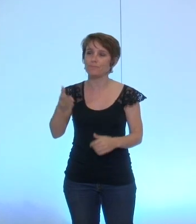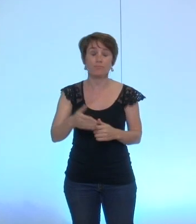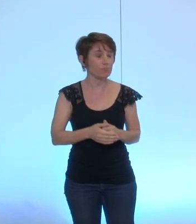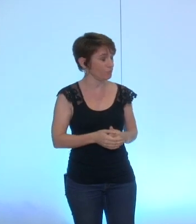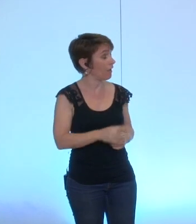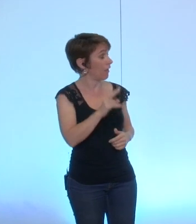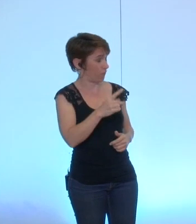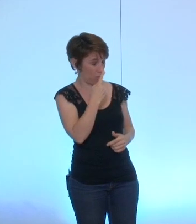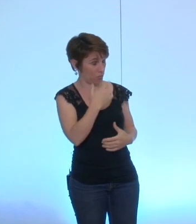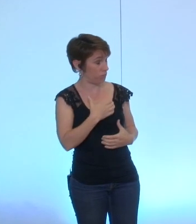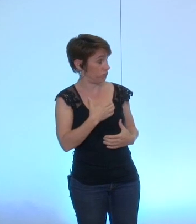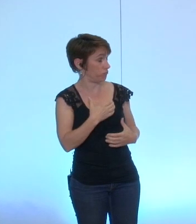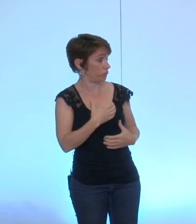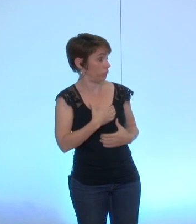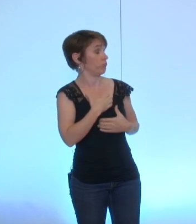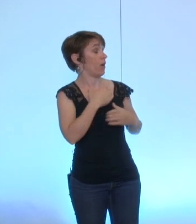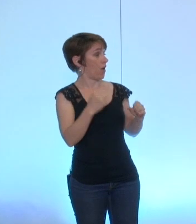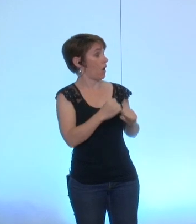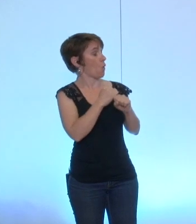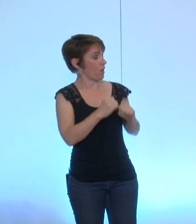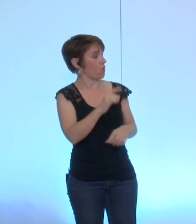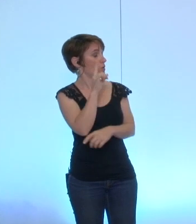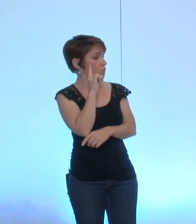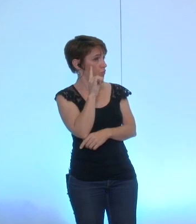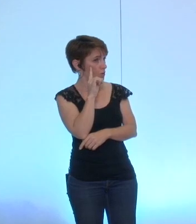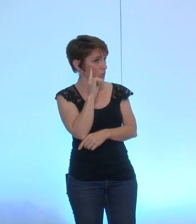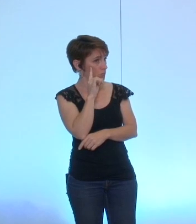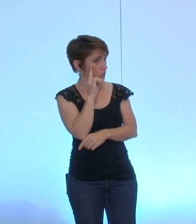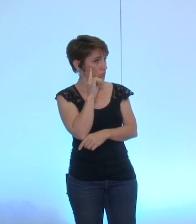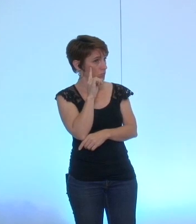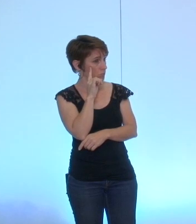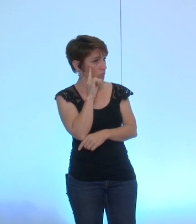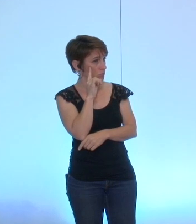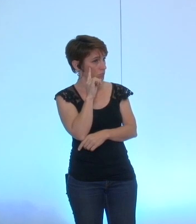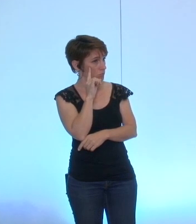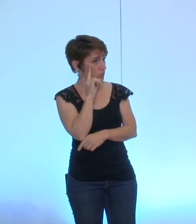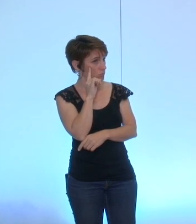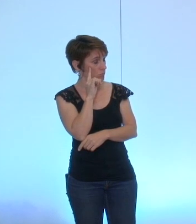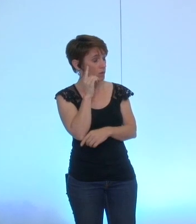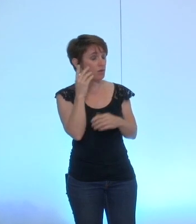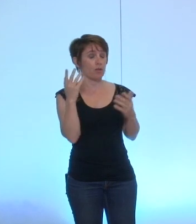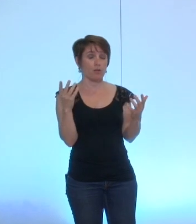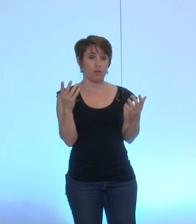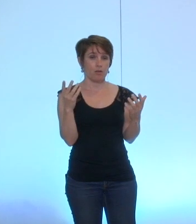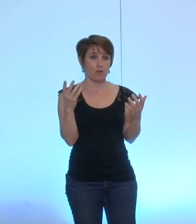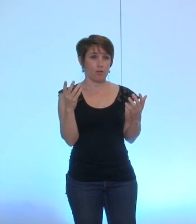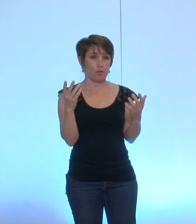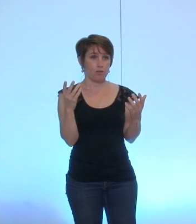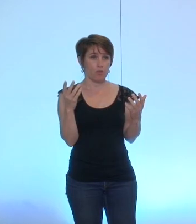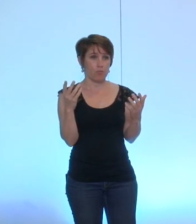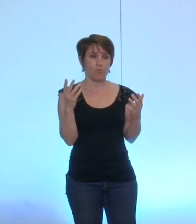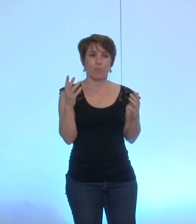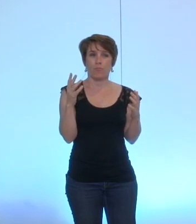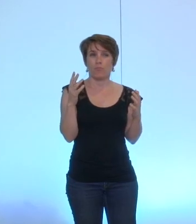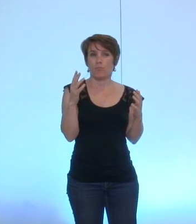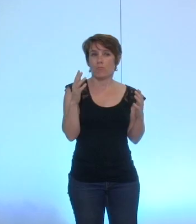voir franchement c'est de se voir reprocher d'utiliser peut-être